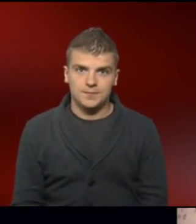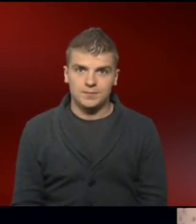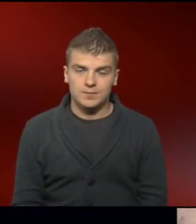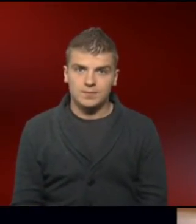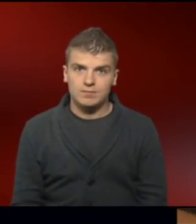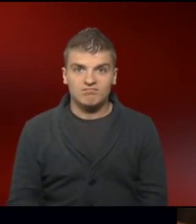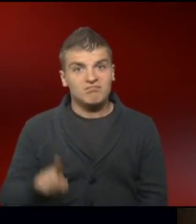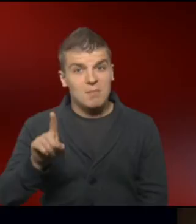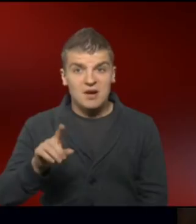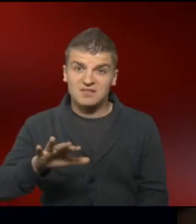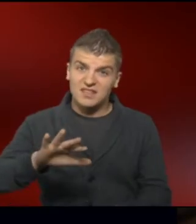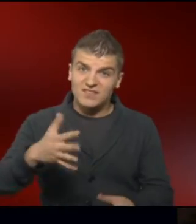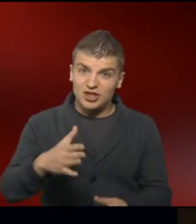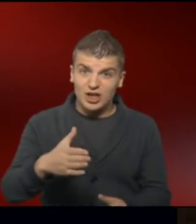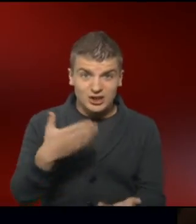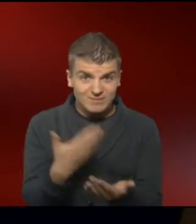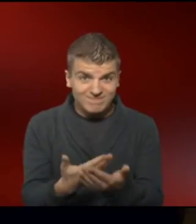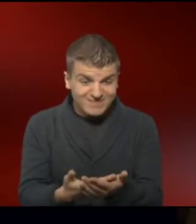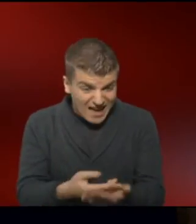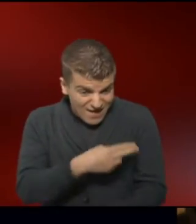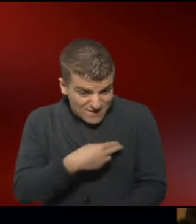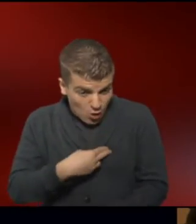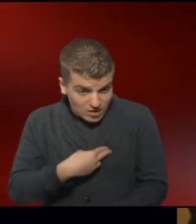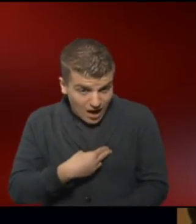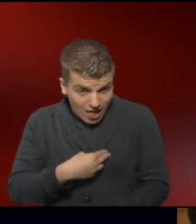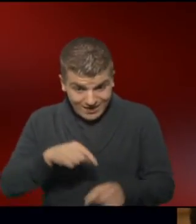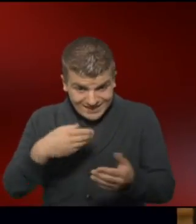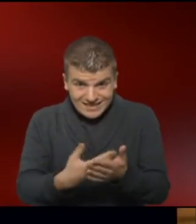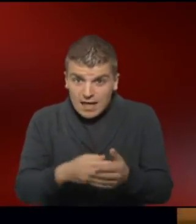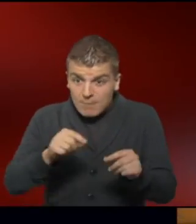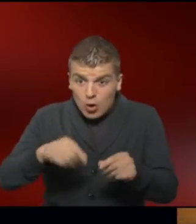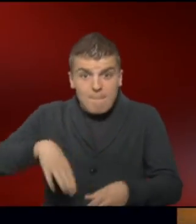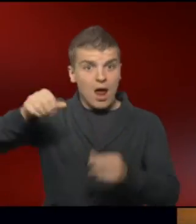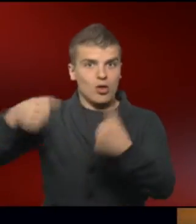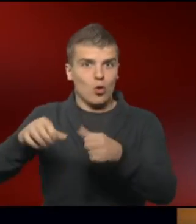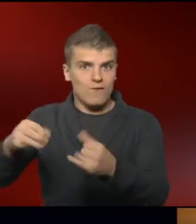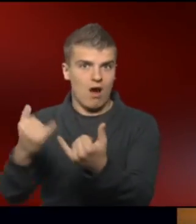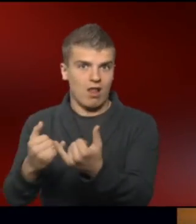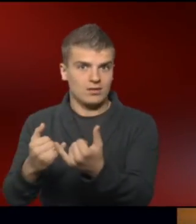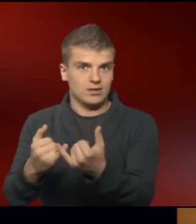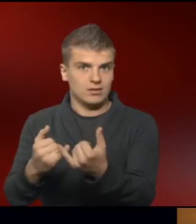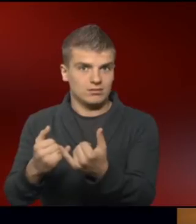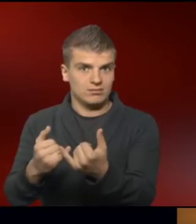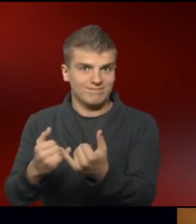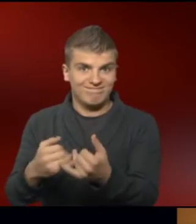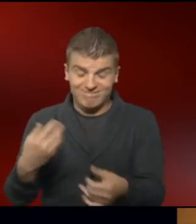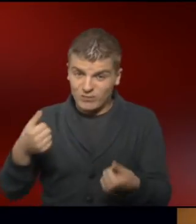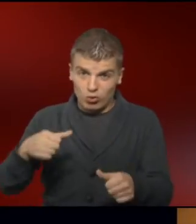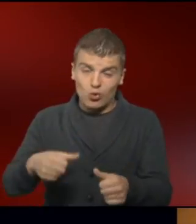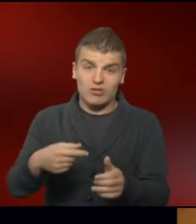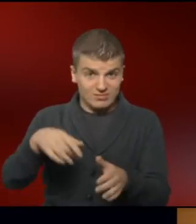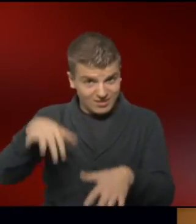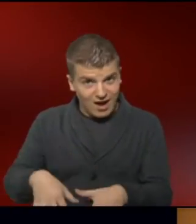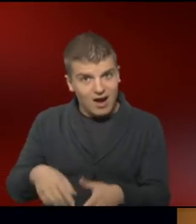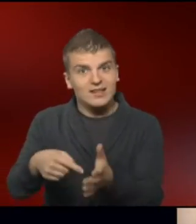Doch möglicherweise werden genau diese Vorteile den Druck auf die werdenden Eltern erhöhen. Dass es diesen Druck gibt, zeigte eine Studie,